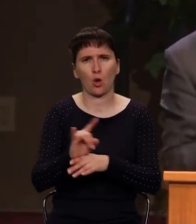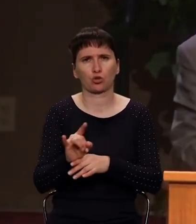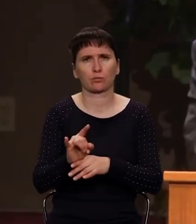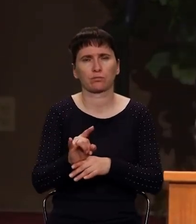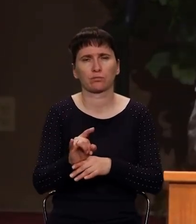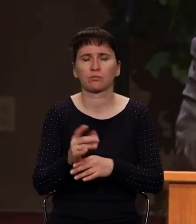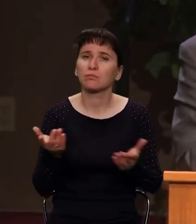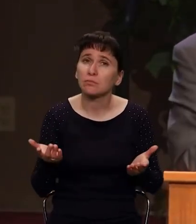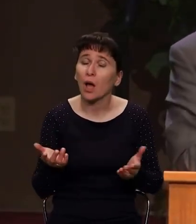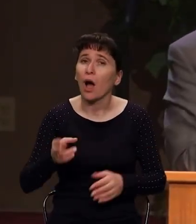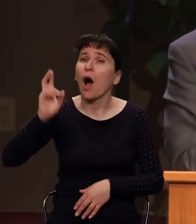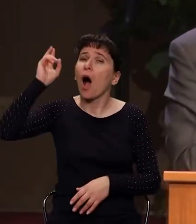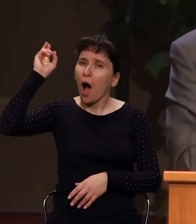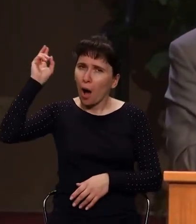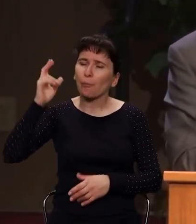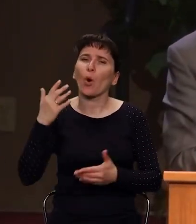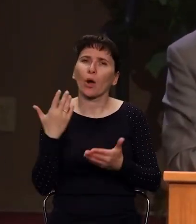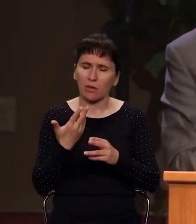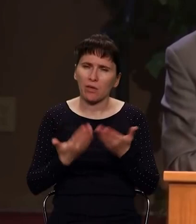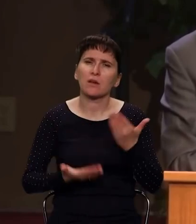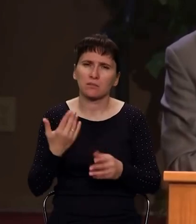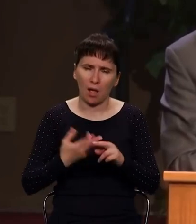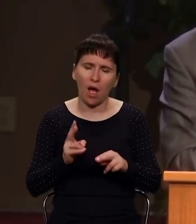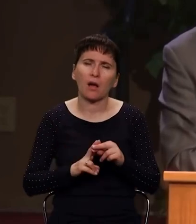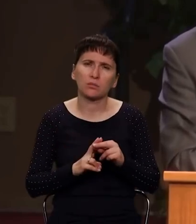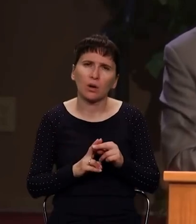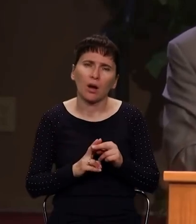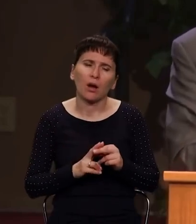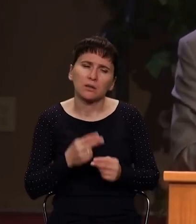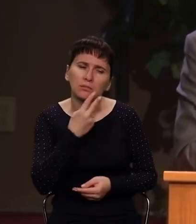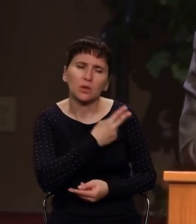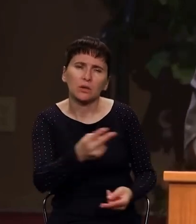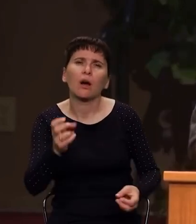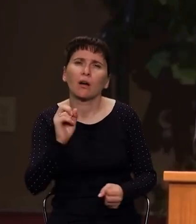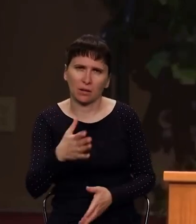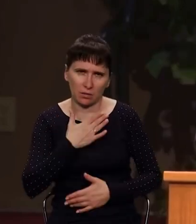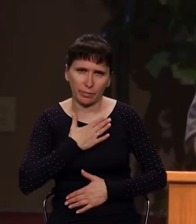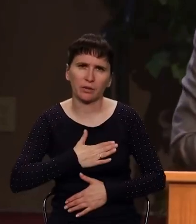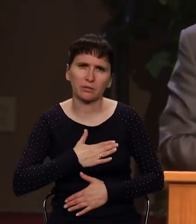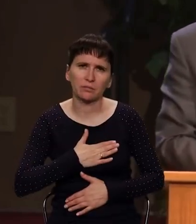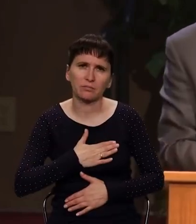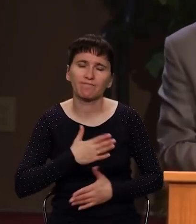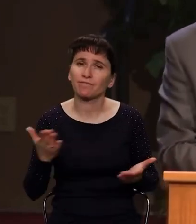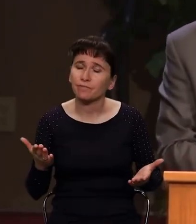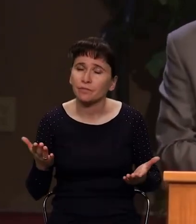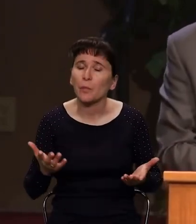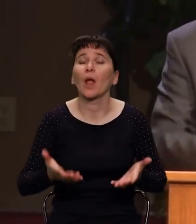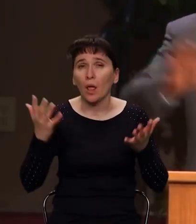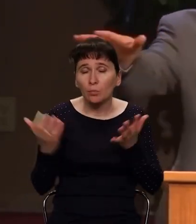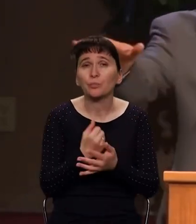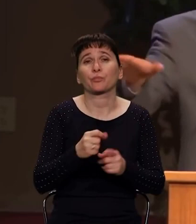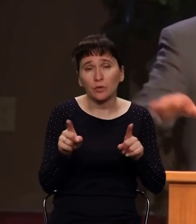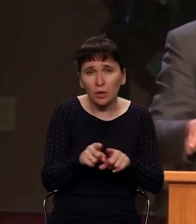справедливая реакция Бога всегда, когда человек попускает что-то в жизни, она есть. И как последствия разные, так